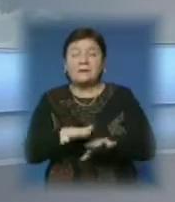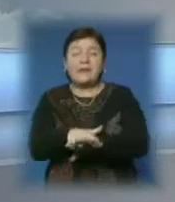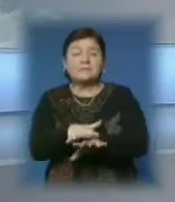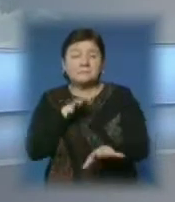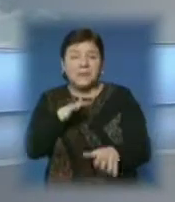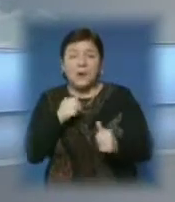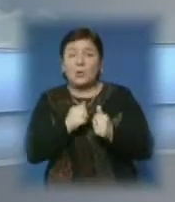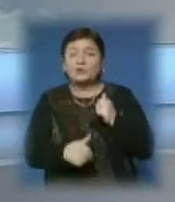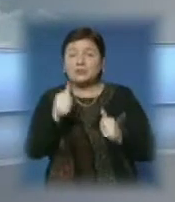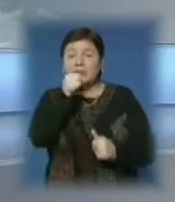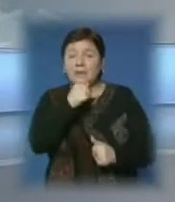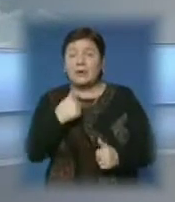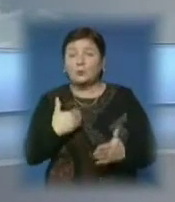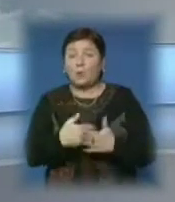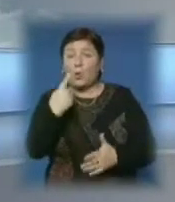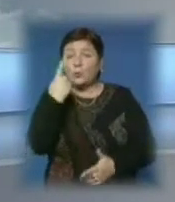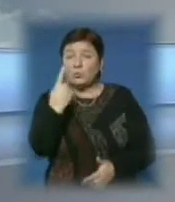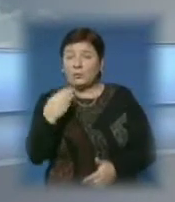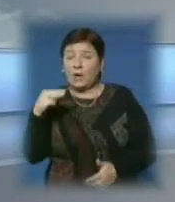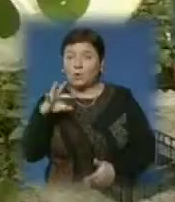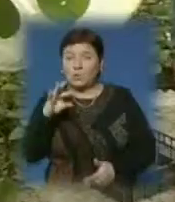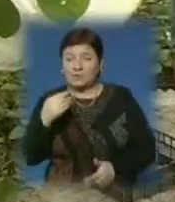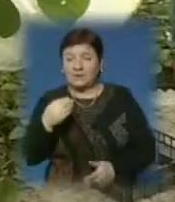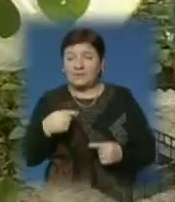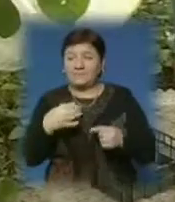щороку вдається зібрати до тонни поживних фруктів.